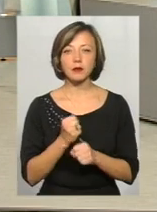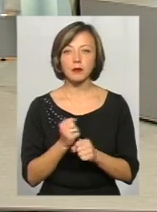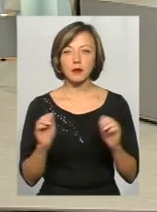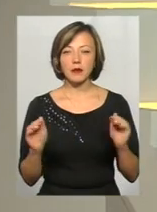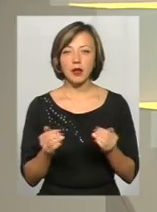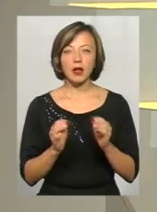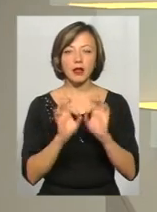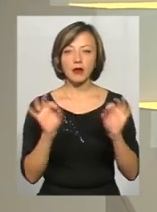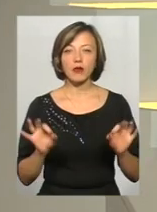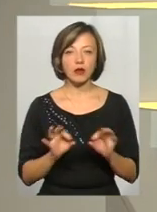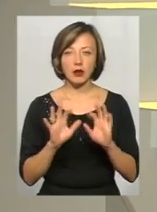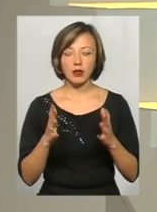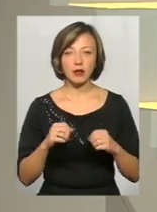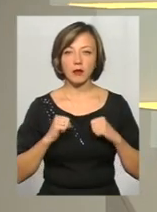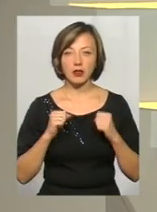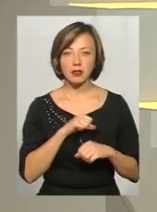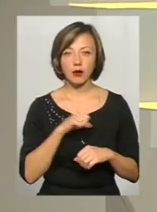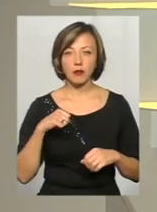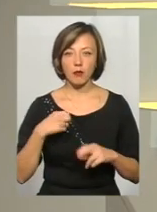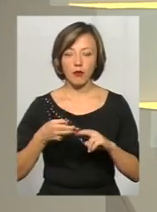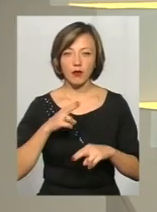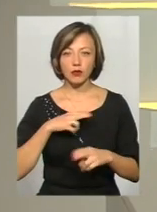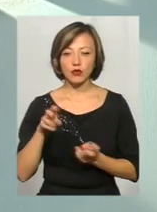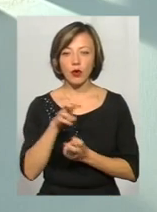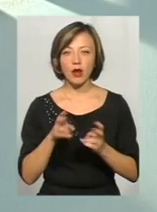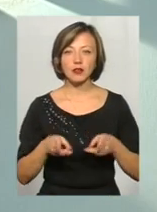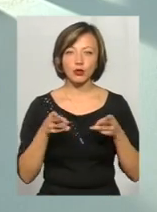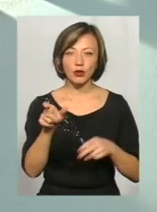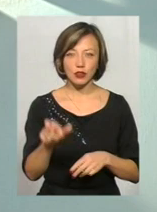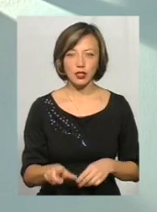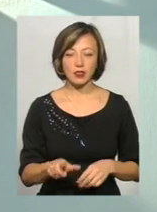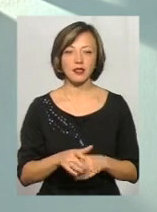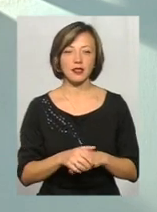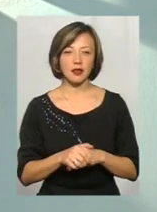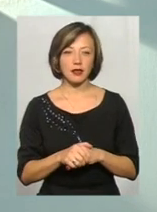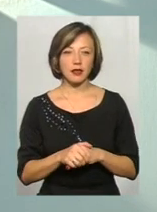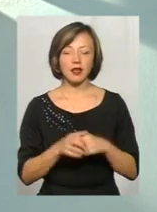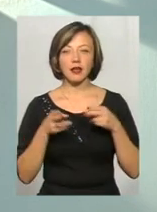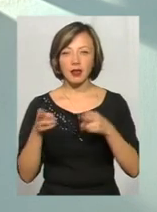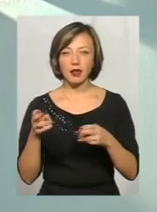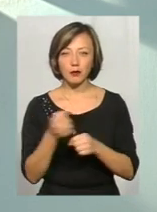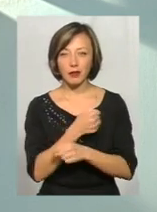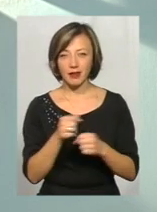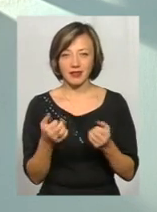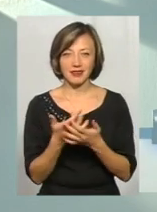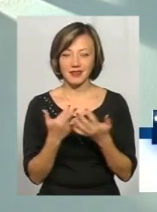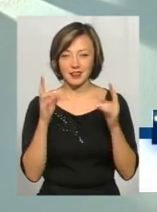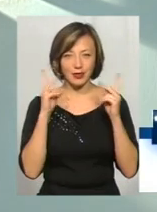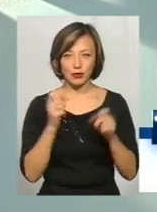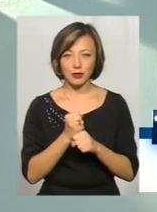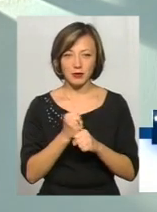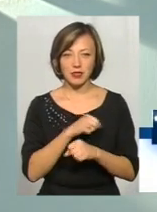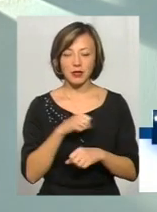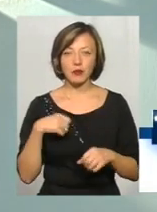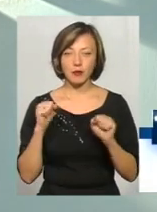нікому разі не намагатись самому повернути ті кошти, шукати того злочинця, їхати бити йому морду, ви самі